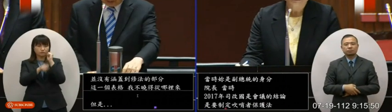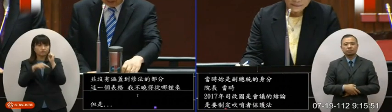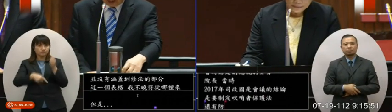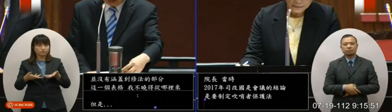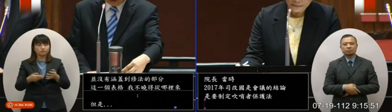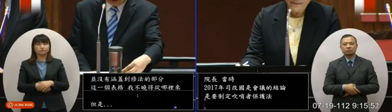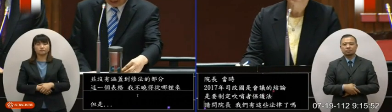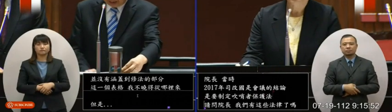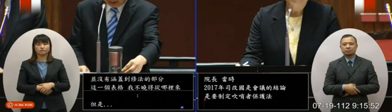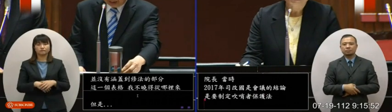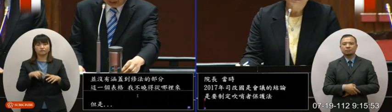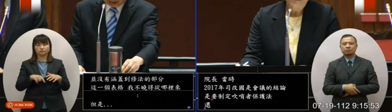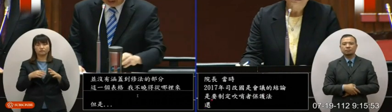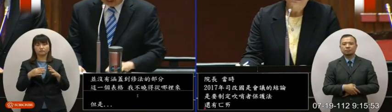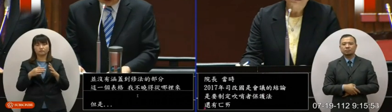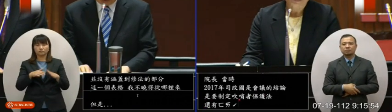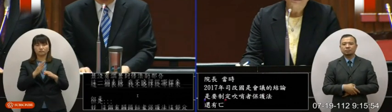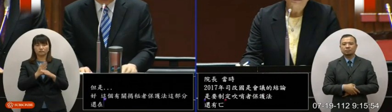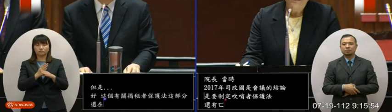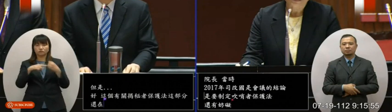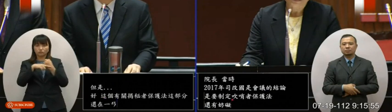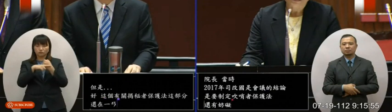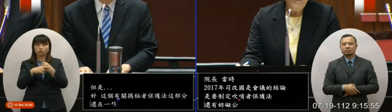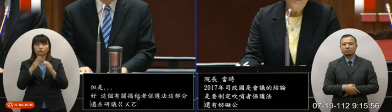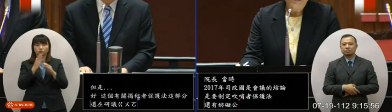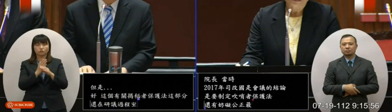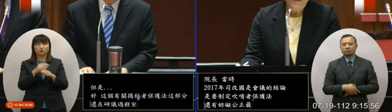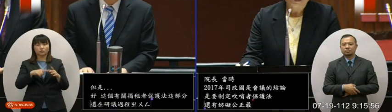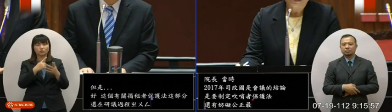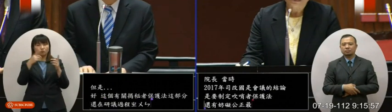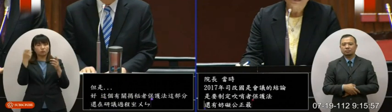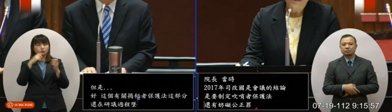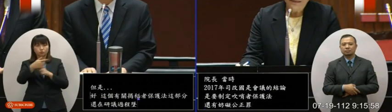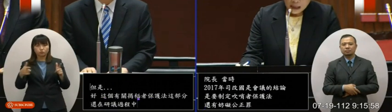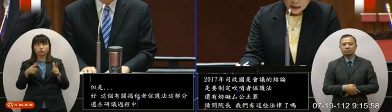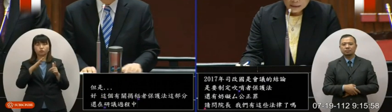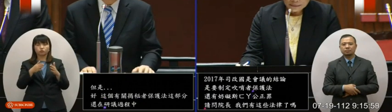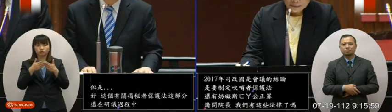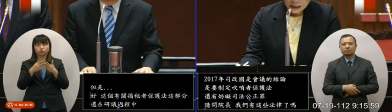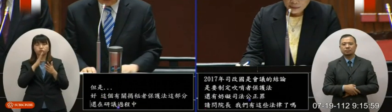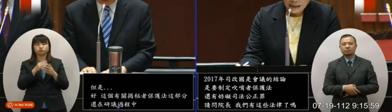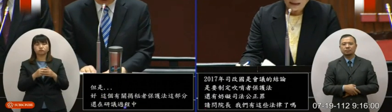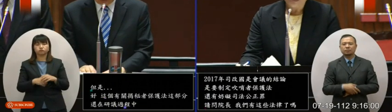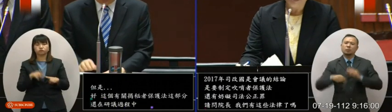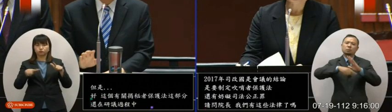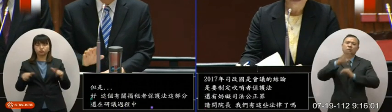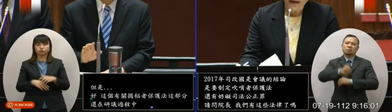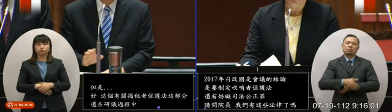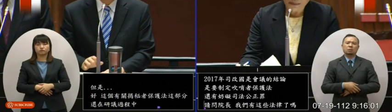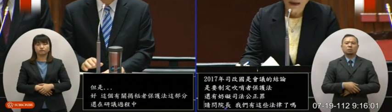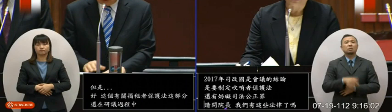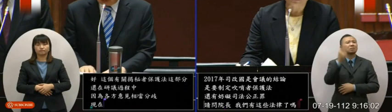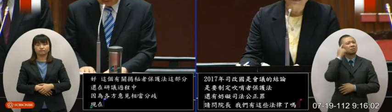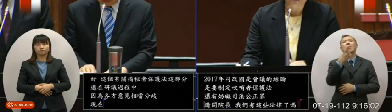部分呢我们还在这个研议过程当中因为各方的意见相当的分歧所以我们现在院 答案